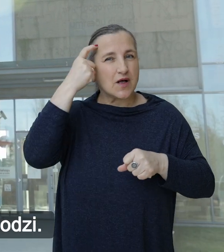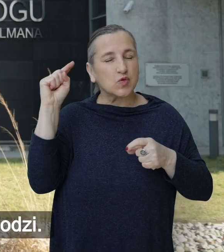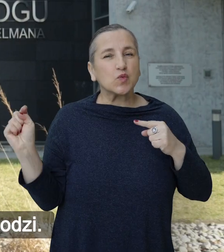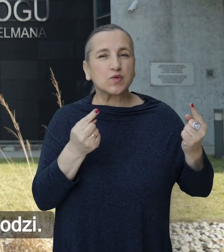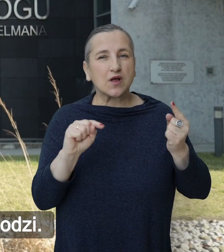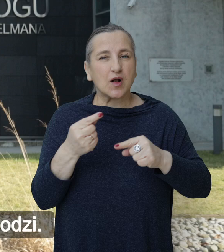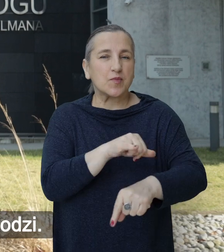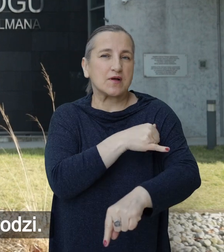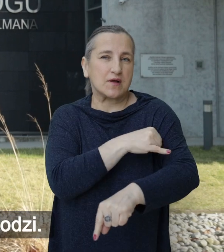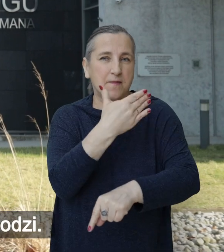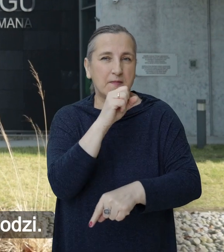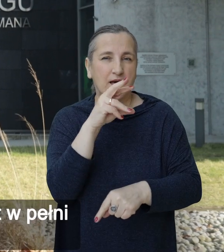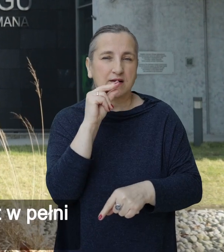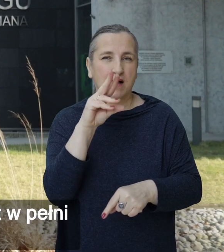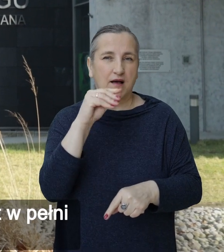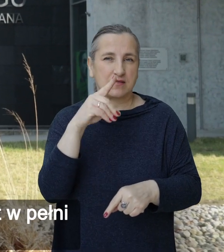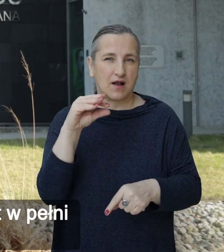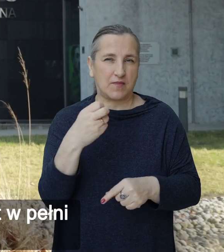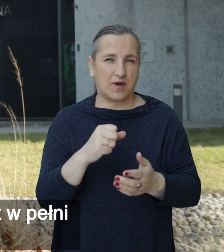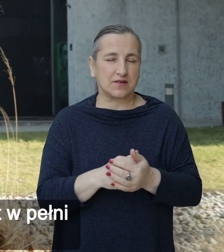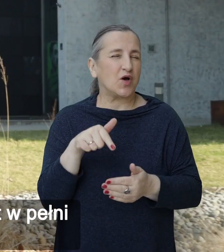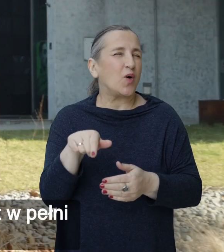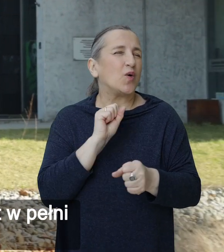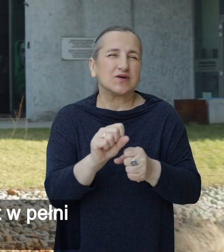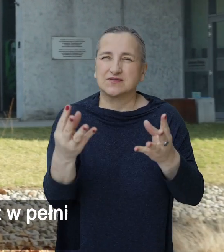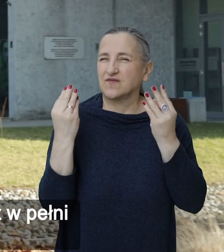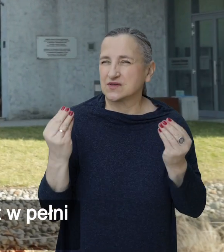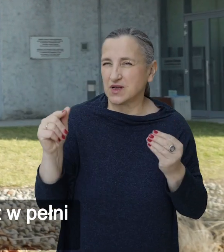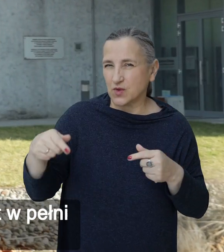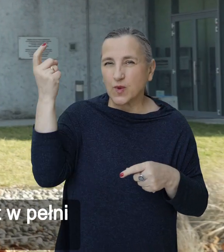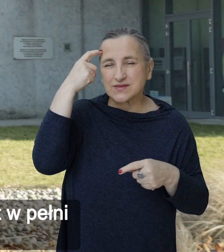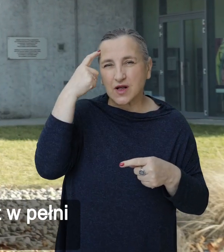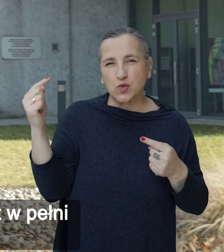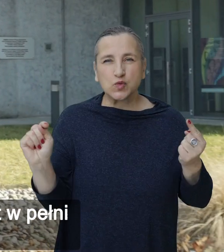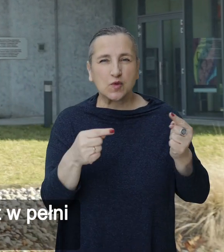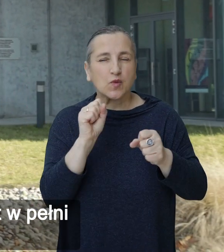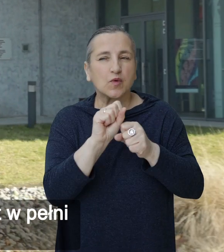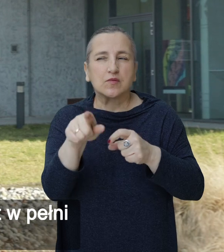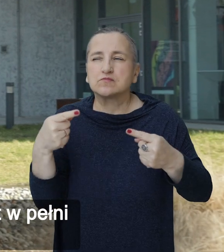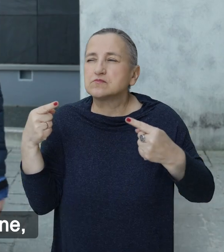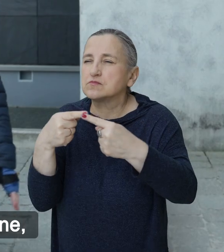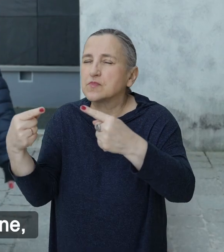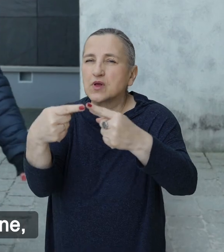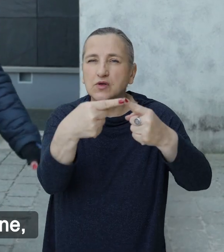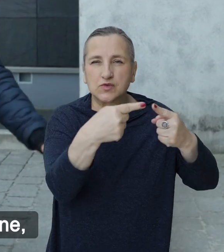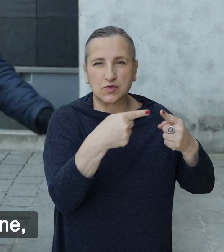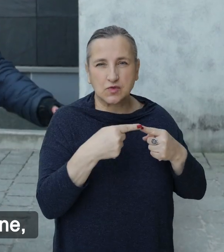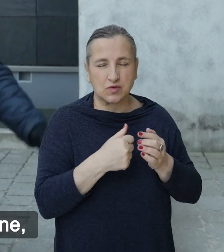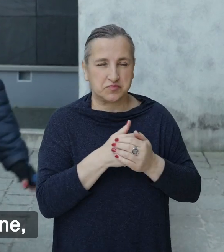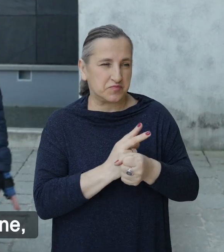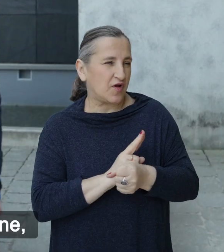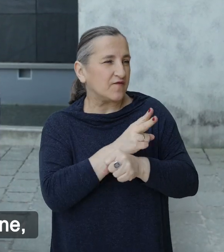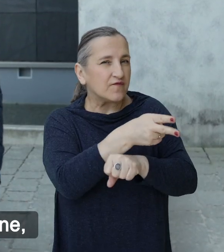im. Marka Edelmana w Łodzi. To jest świetne, jak Centrum Dialogu jest w pełni dostosowane. Wejście jest